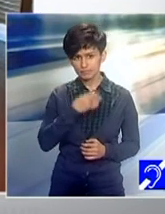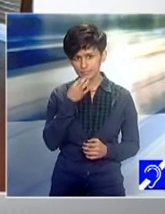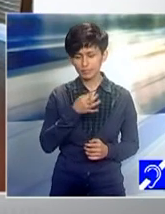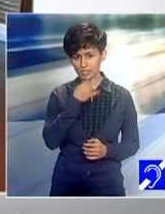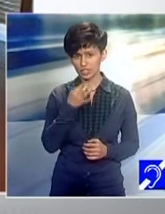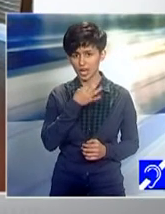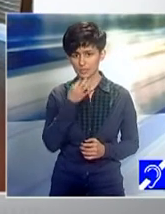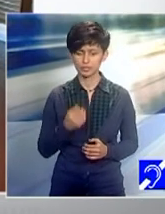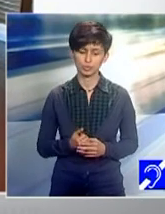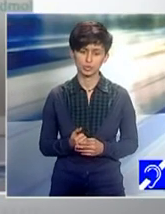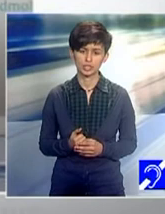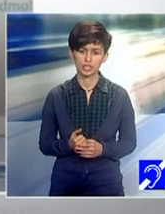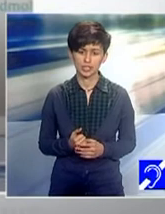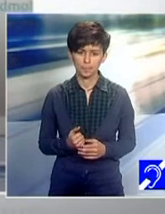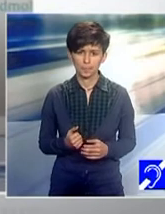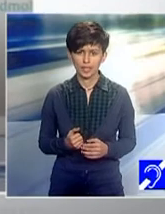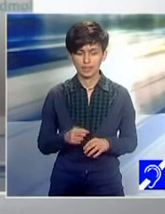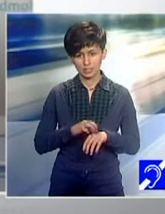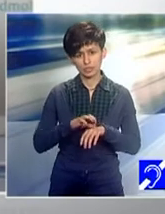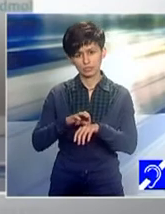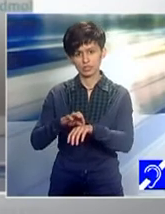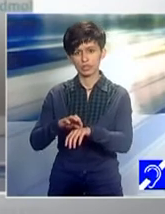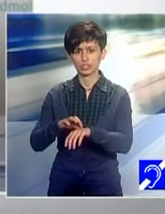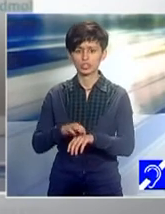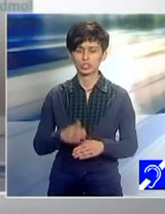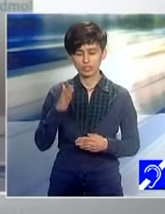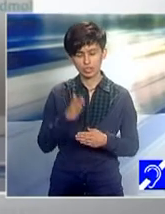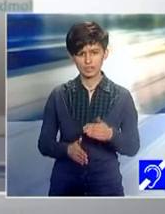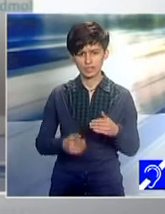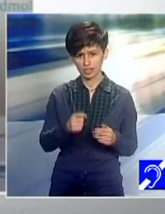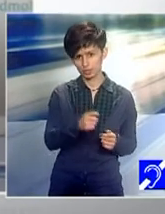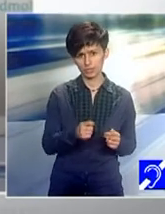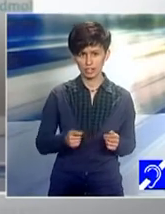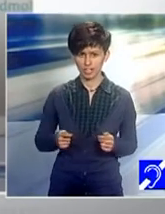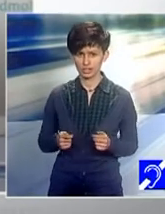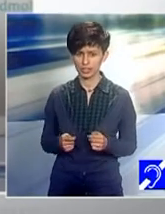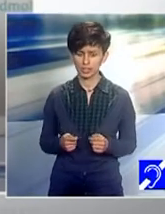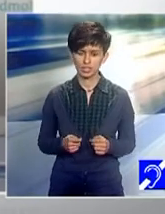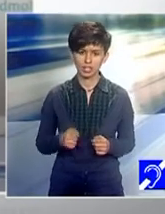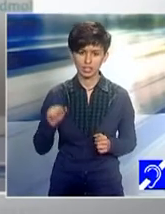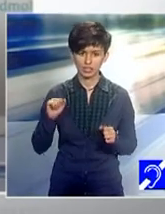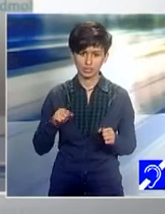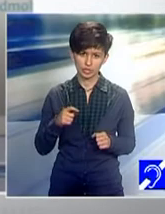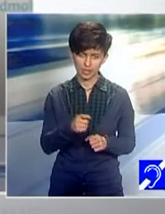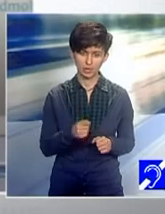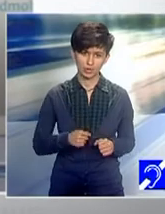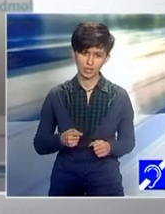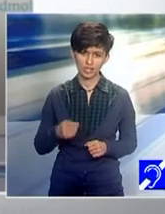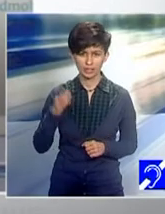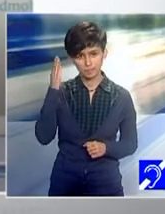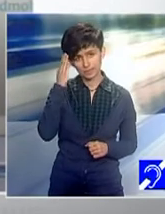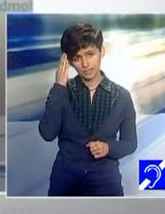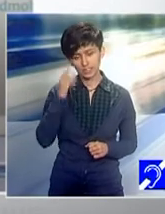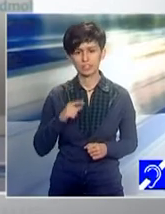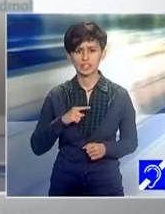în... am și menționat coordonatorilor la finalul proiectului, că un asemenea proiect te învață să fii mult mai tolerant